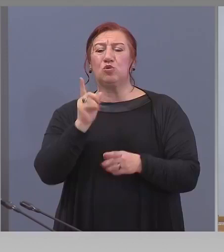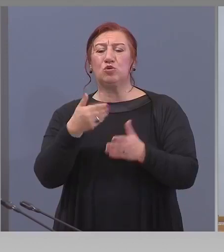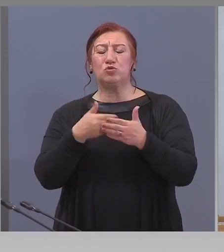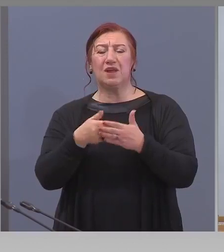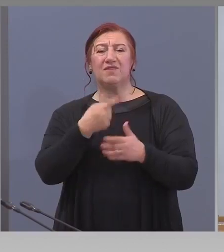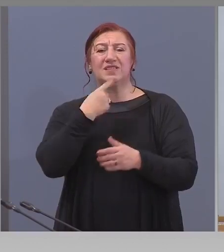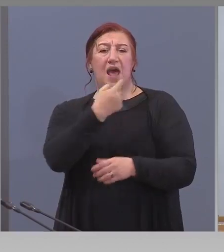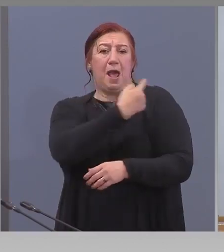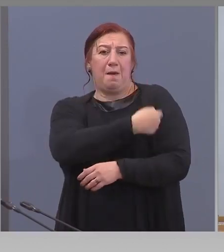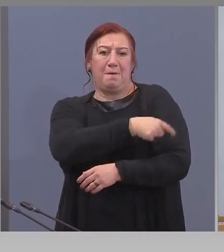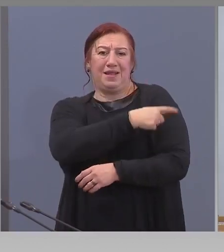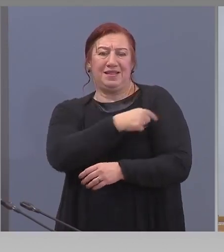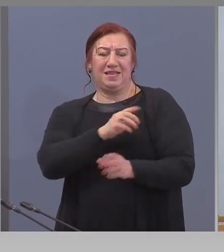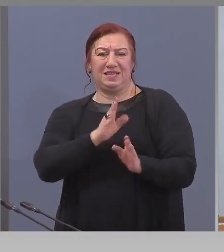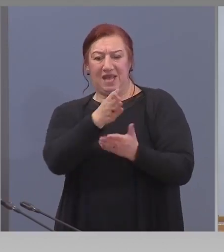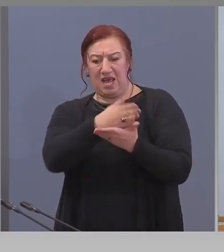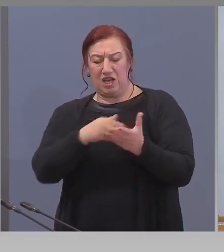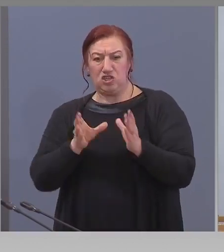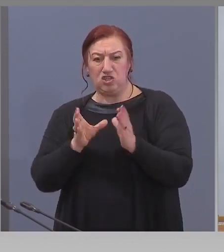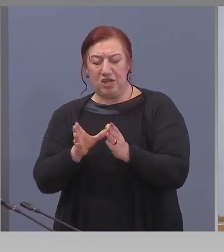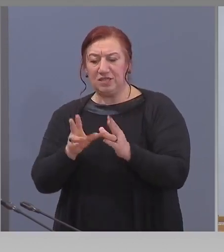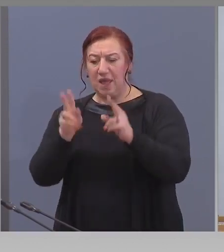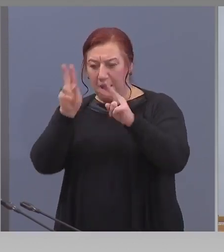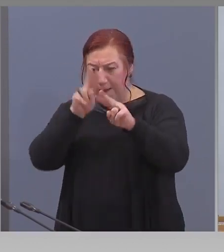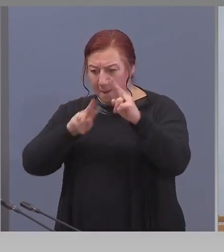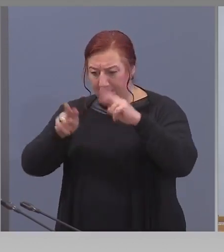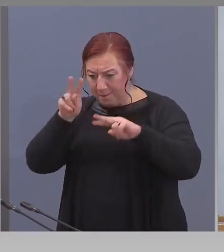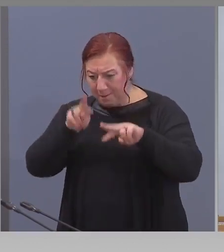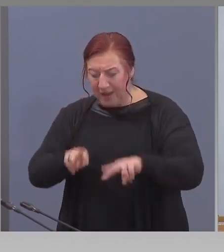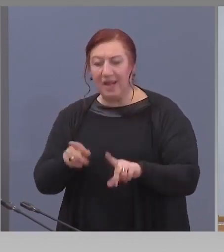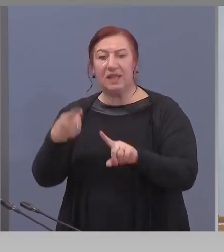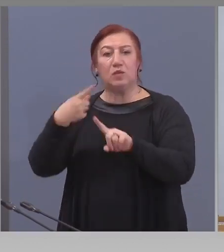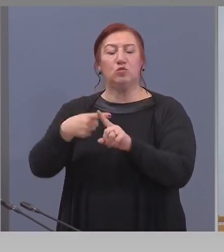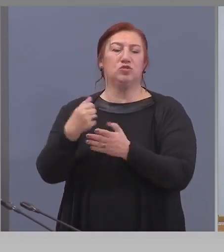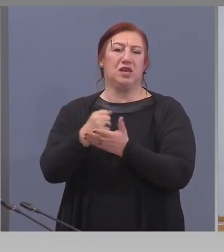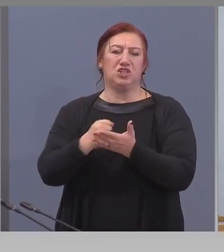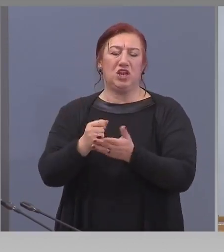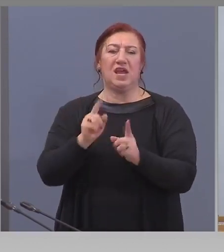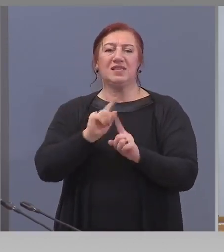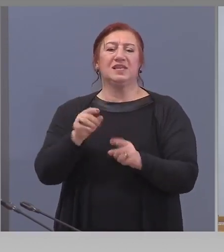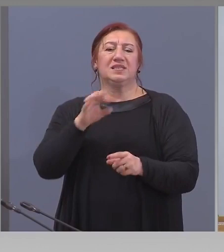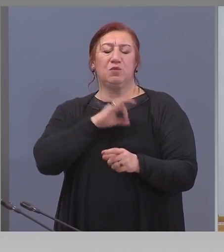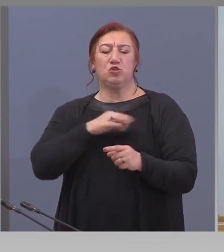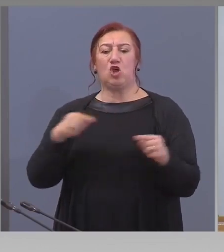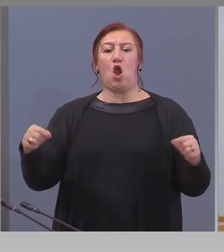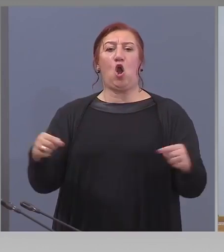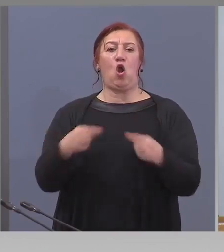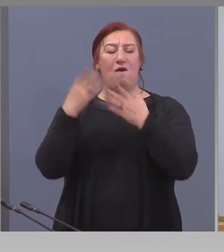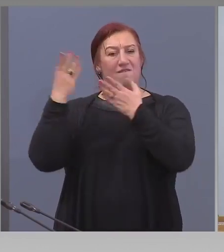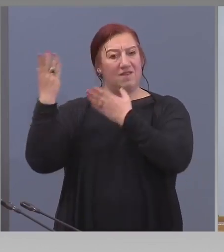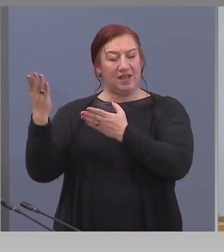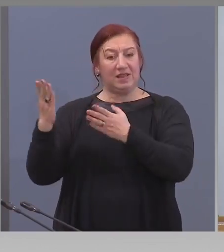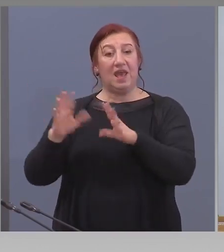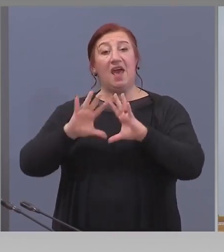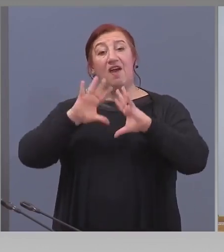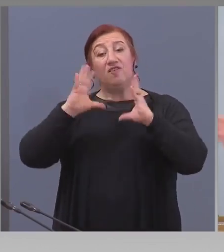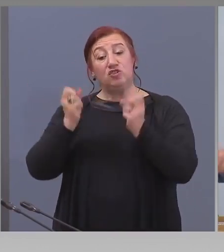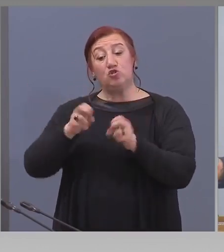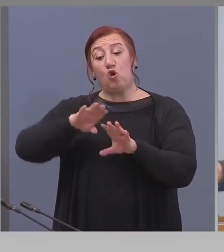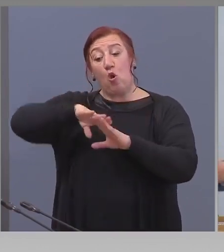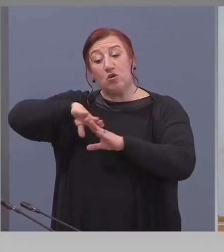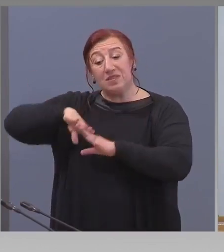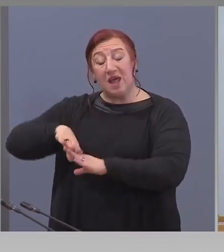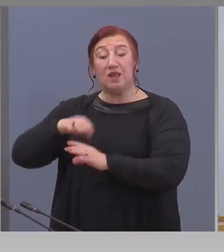част на проблема. Диагностика и лечение, за да не влизаме в конфликтни точки. Защото всичко останало е функция на щаба,